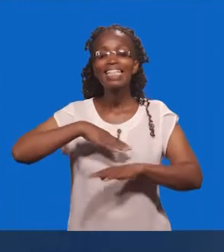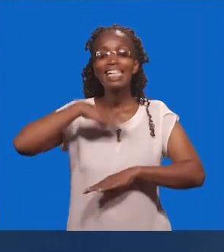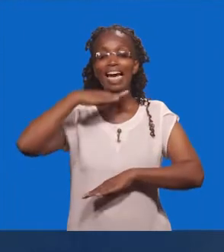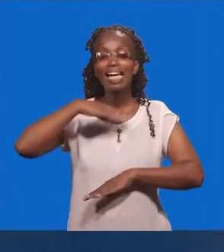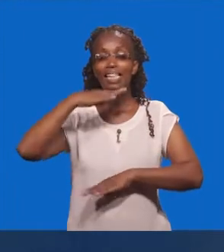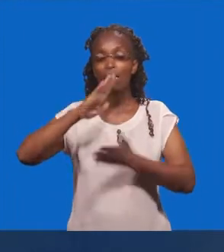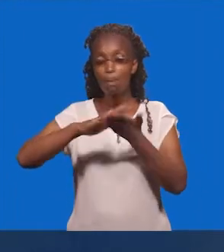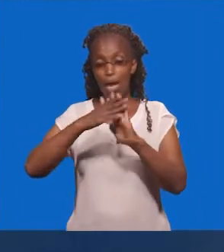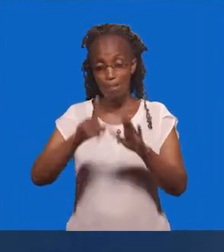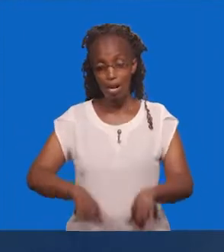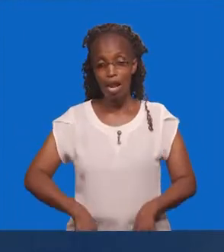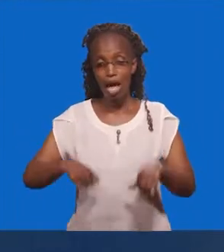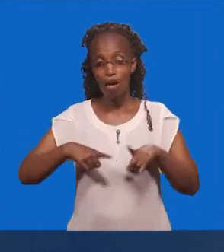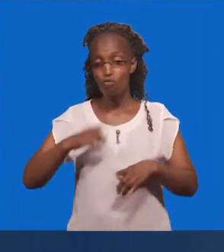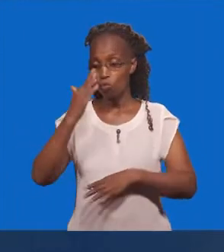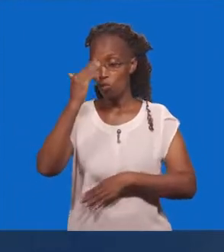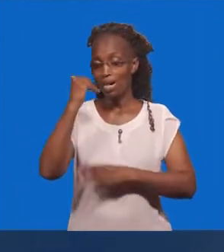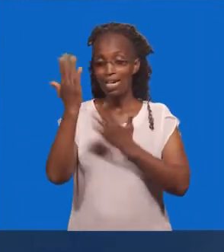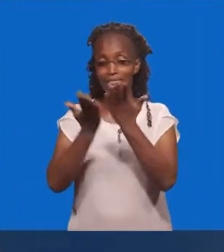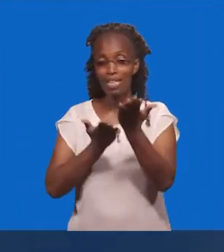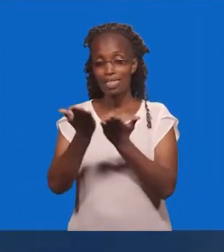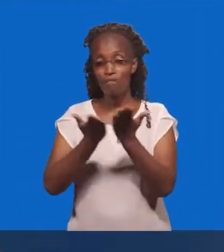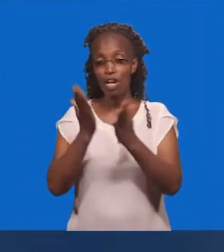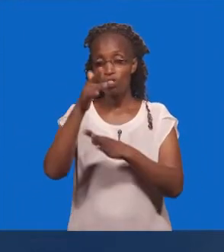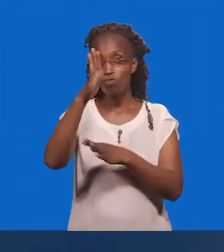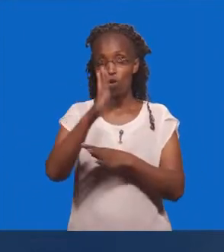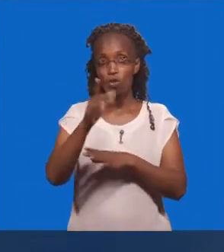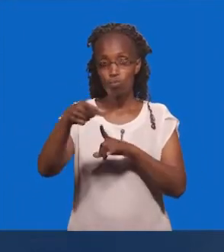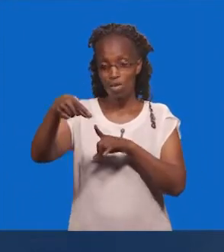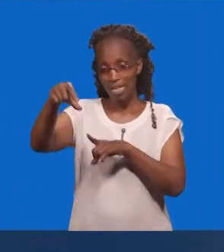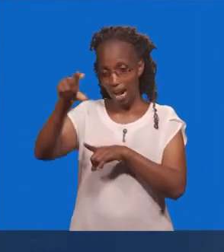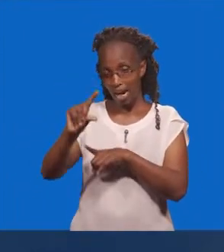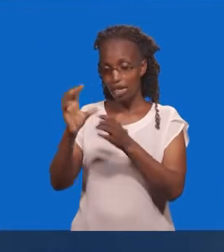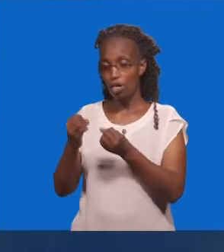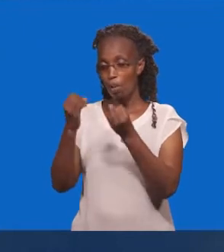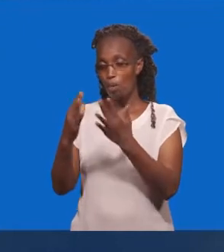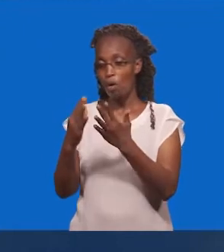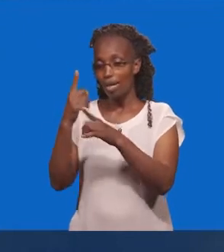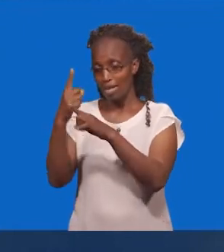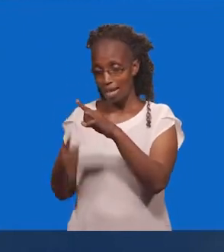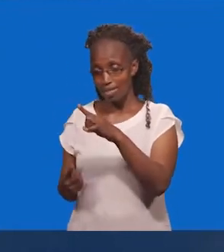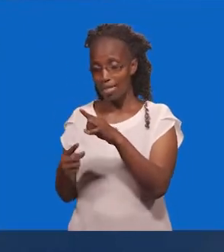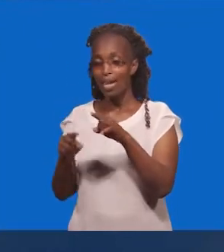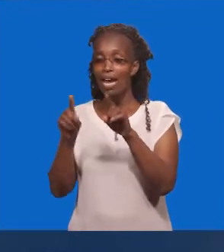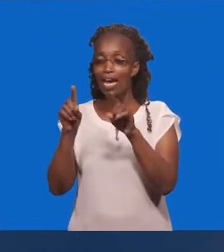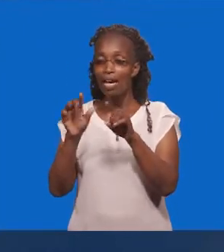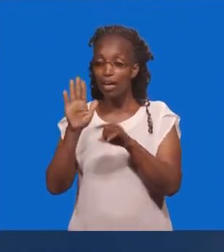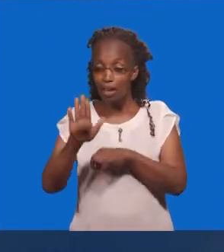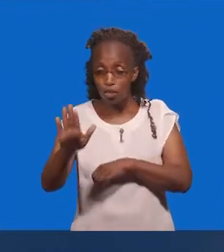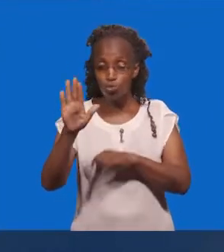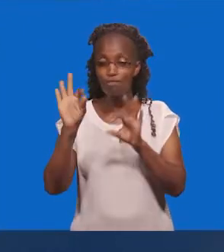Ni Waimana Mutumishu Wa Mungu Liweza Liweza Kuongeze Wa Miaka Katika Ile Familia Mbayo Upo